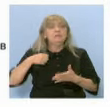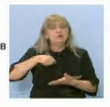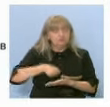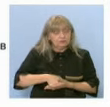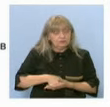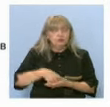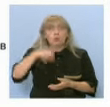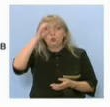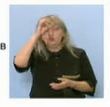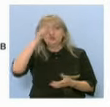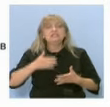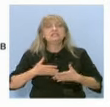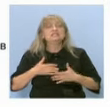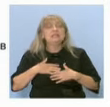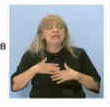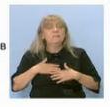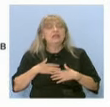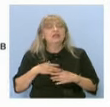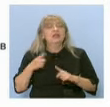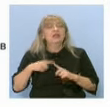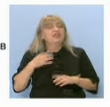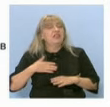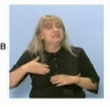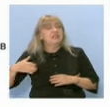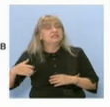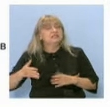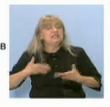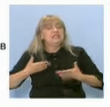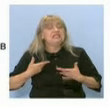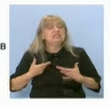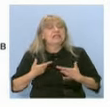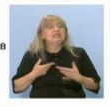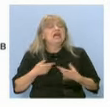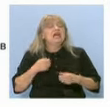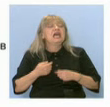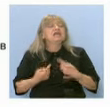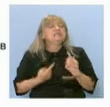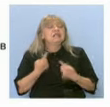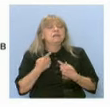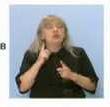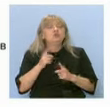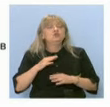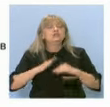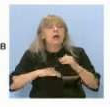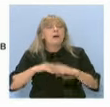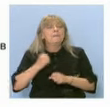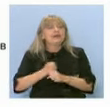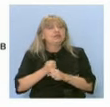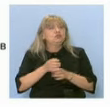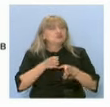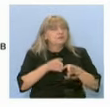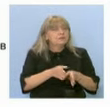че всъщност учениците имат тенденцията да искат занимания, които са по-практично насочени. Например,